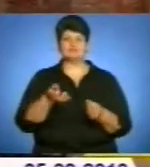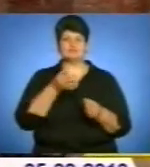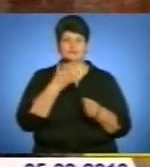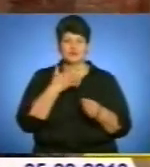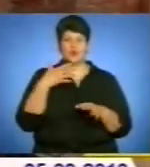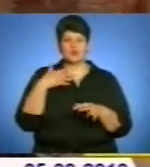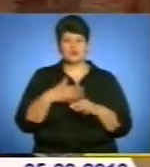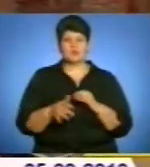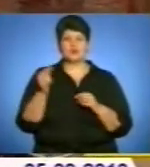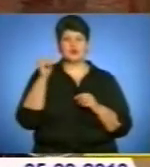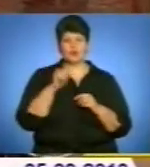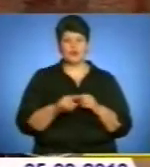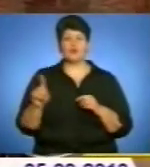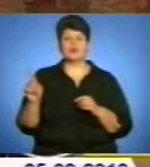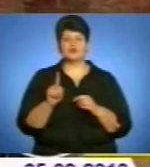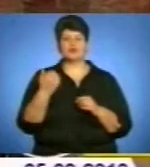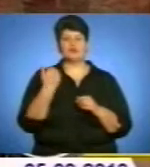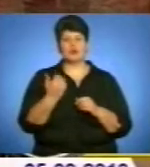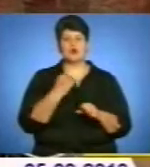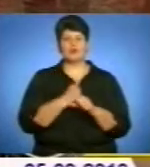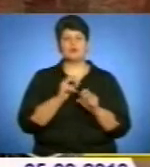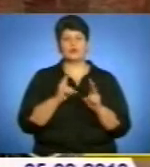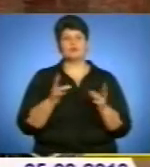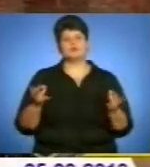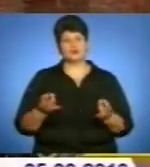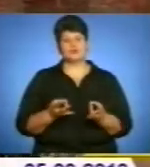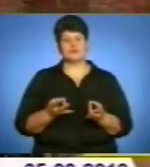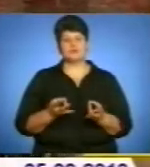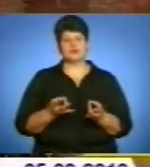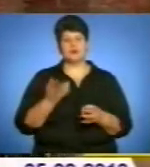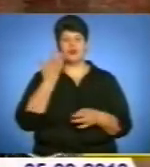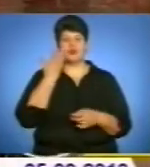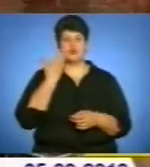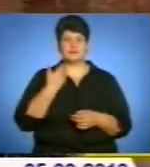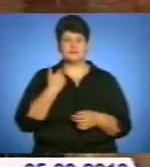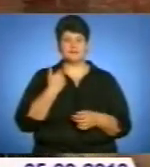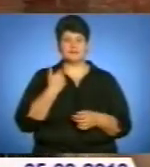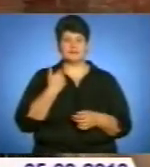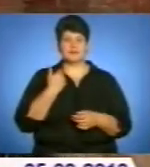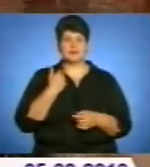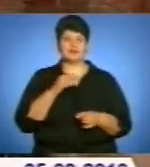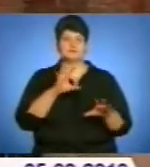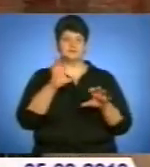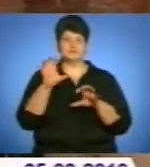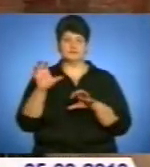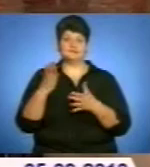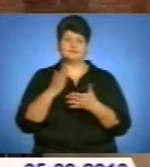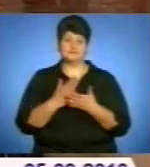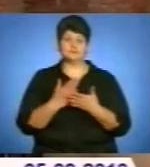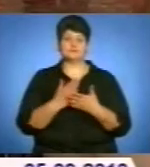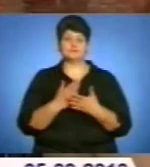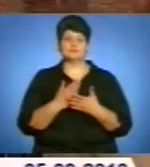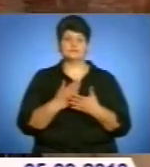дають розуміння того, що твоя робота комусь потрібна. Тому що коли комерційна фотографія – це, звичайно, люди приходять,